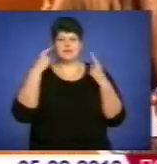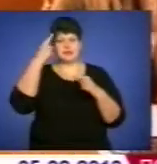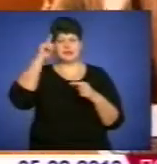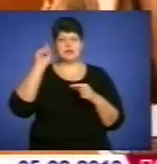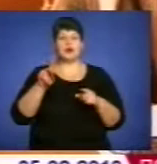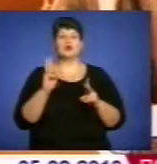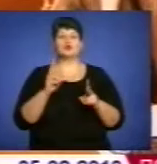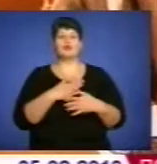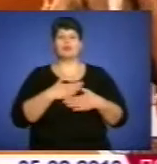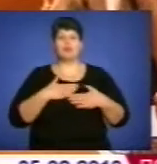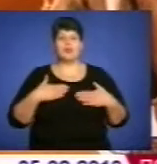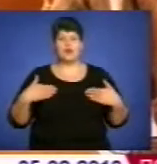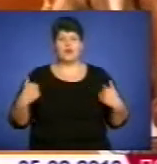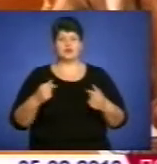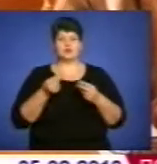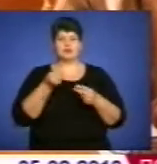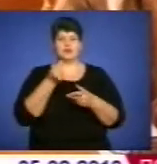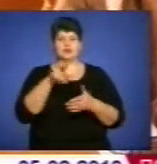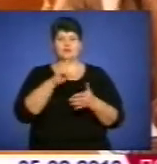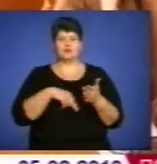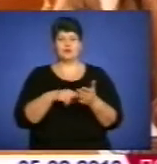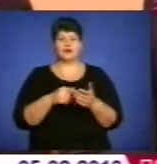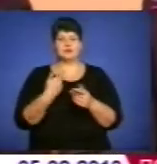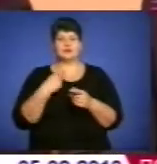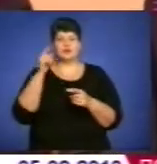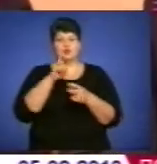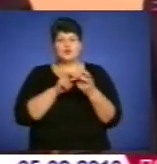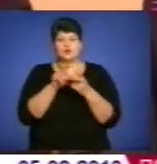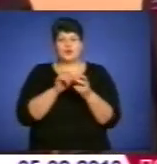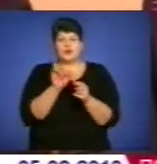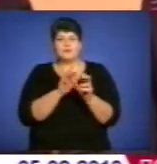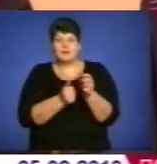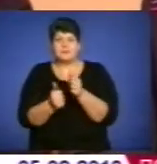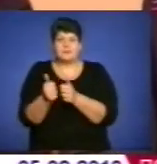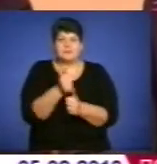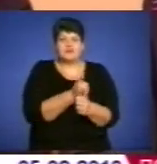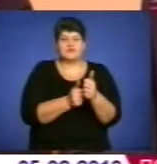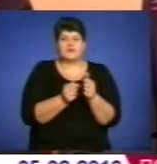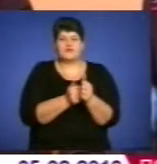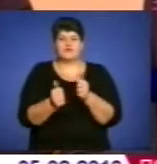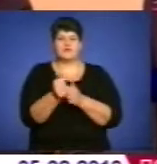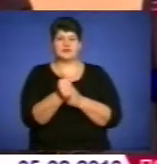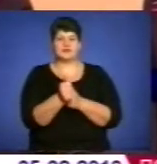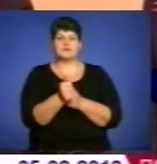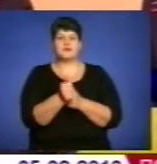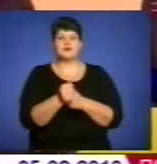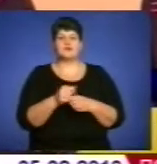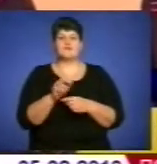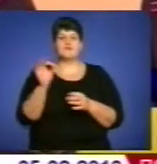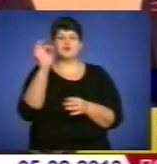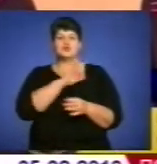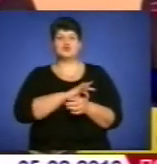сплачувати податки, теж досконалюють методи ухилення. В схемах ухилення від оподаткування злочинців використовують фіктивні фірми,